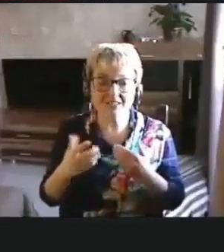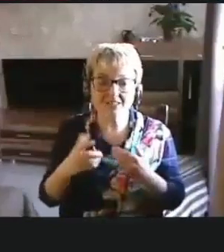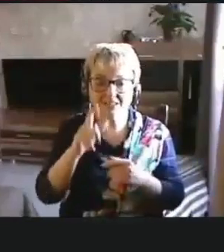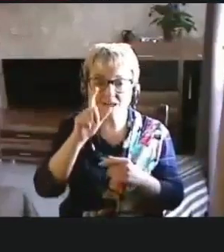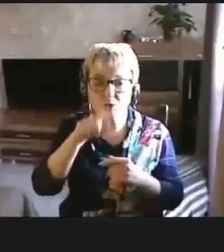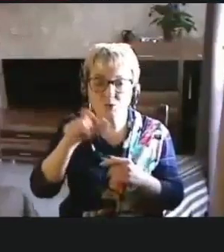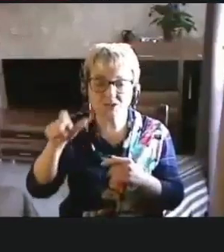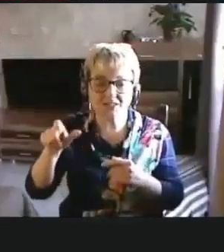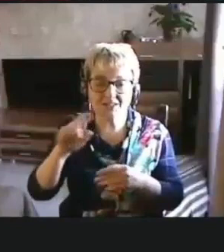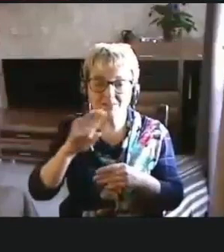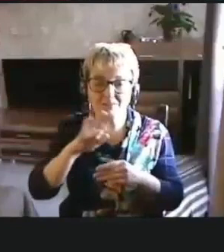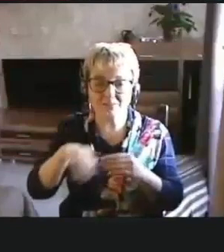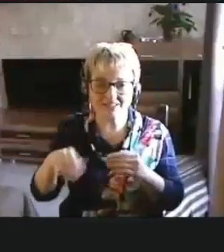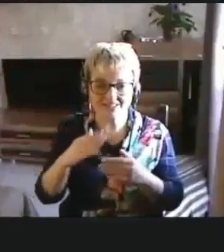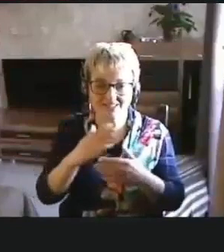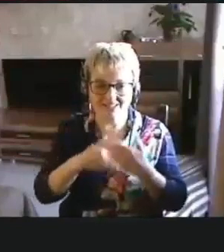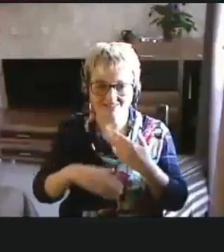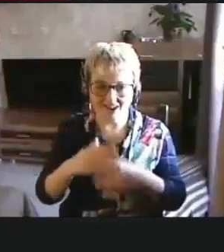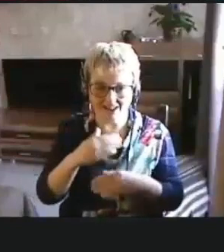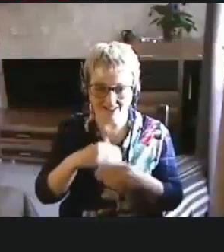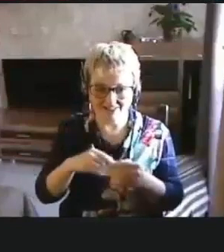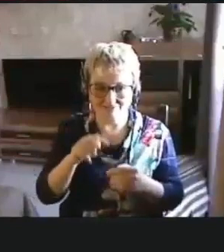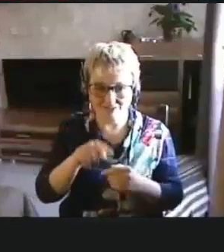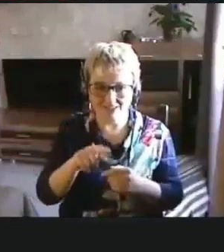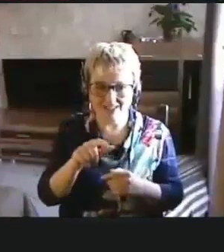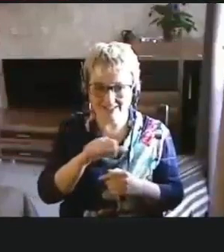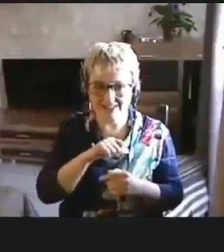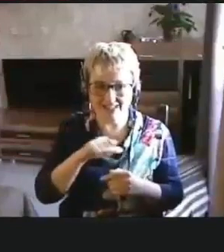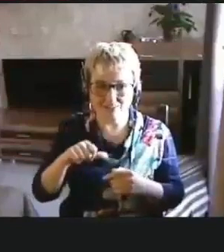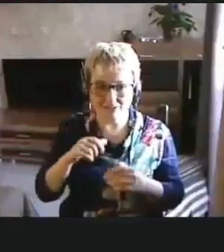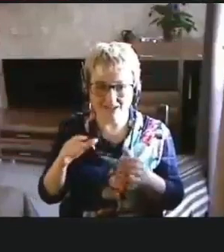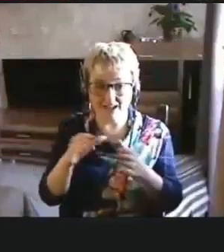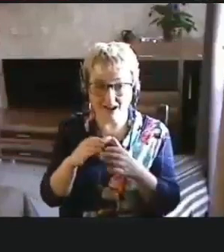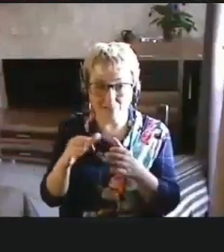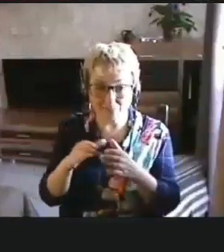без инвалидности, вот тех самых компаний,